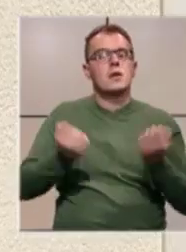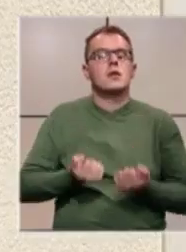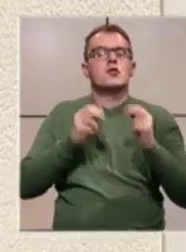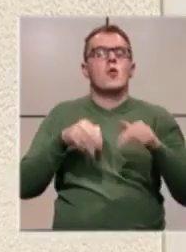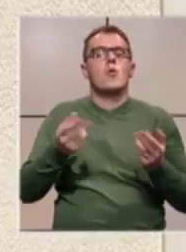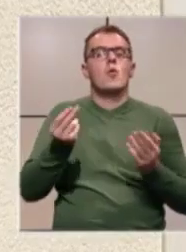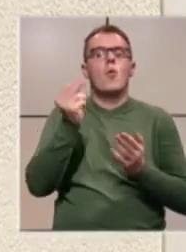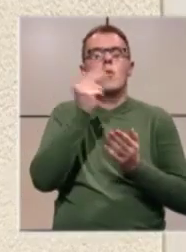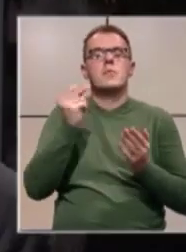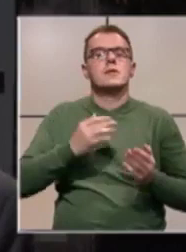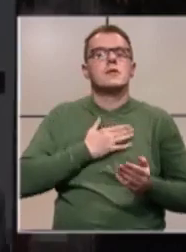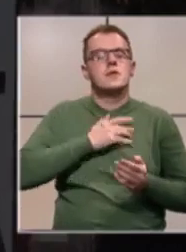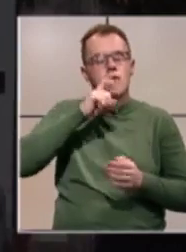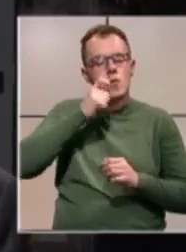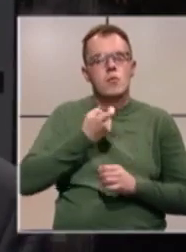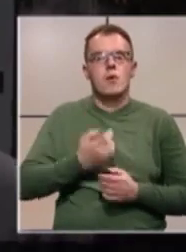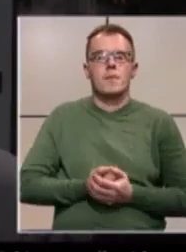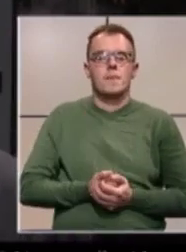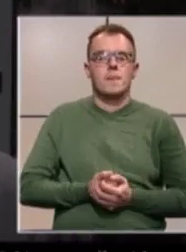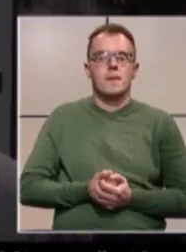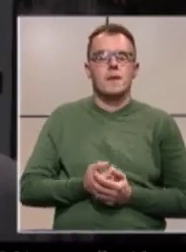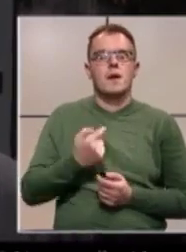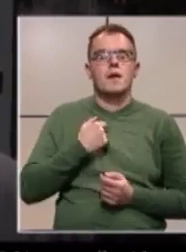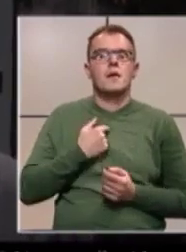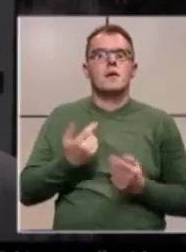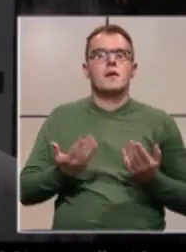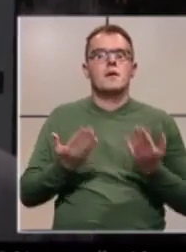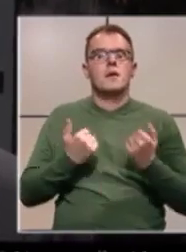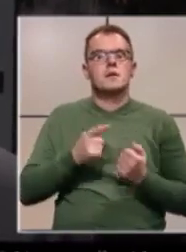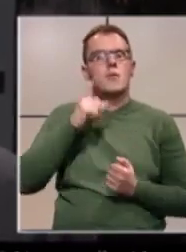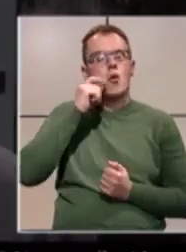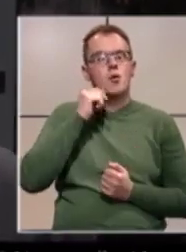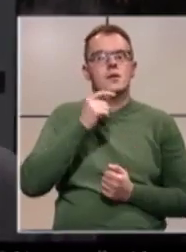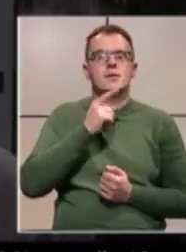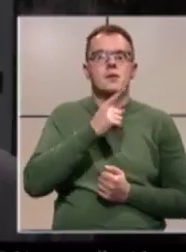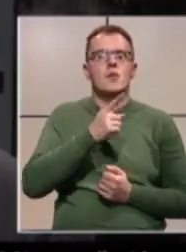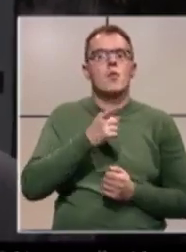i opisati svoju bolu. Ja sam Arif Ahmetašević, otac u Bjeru.